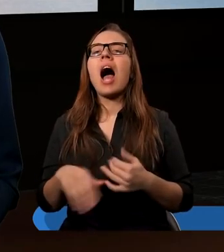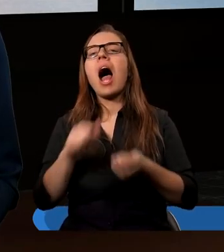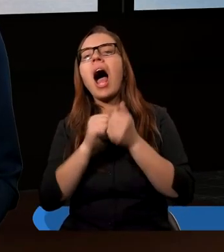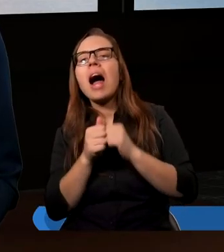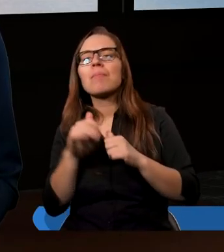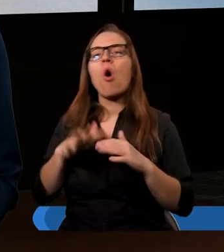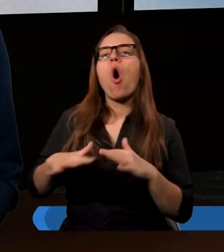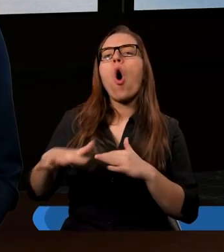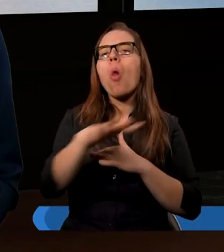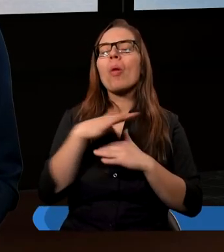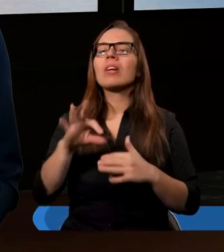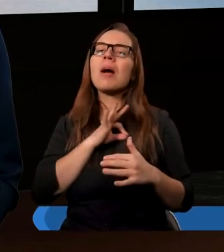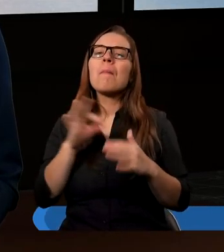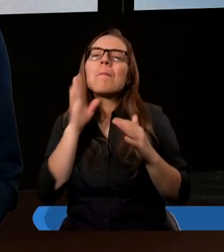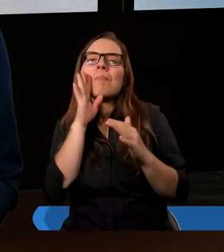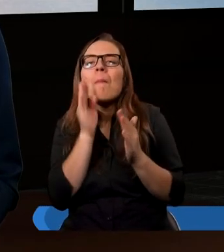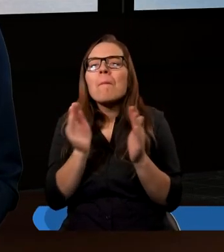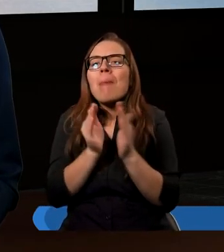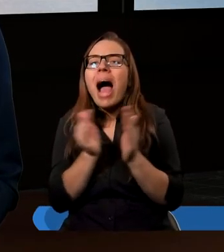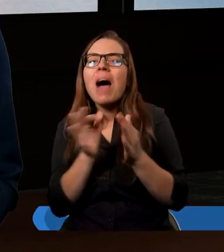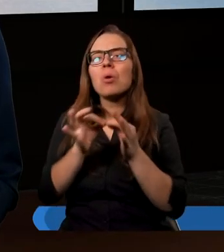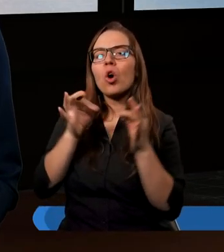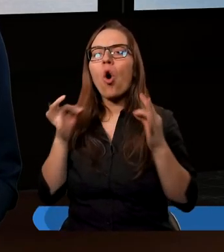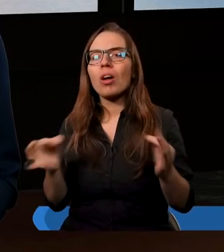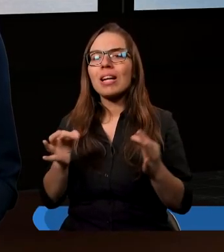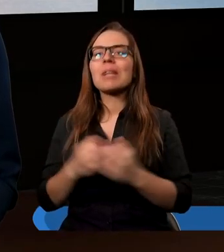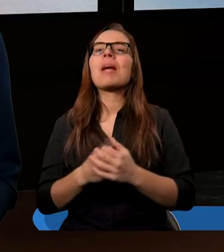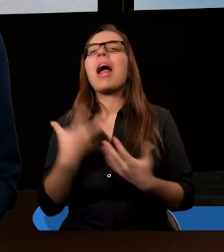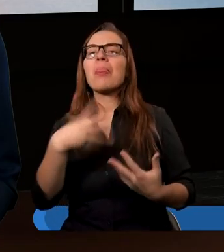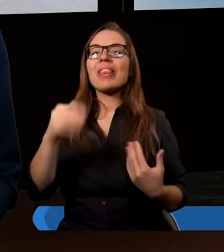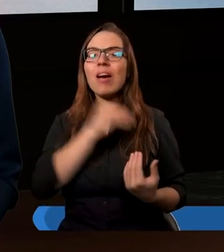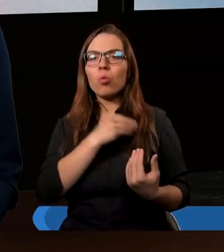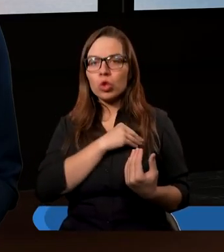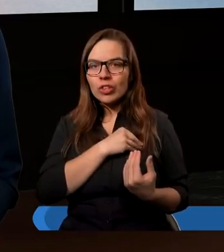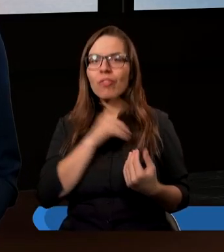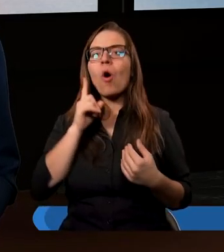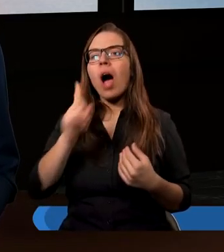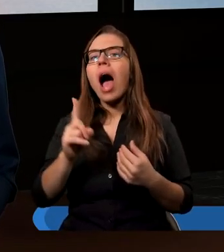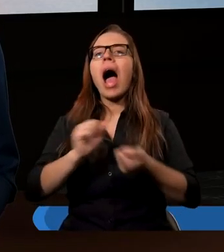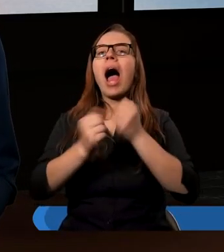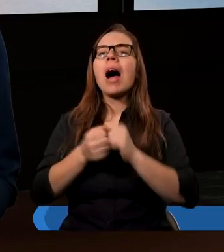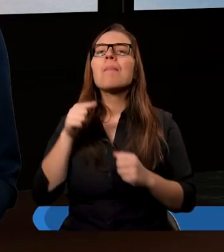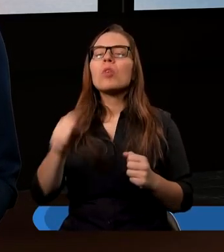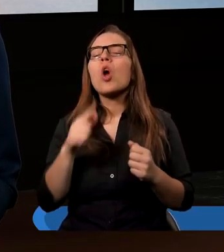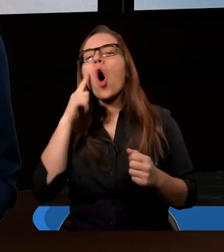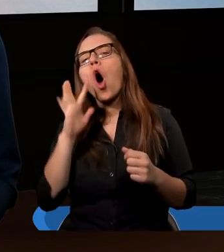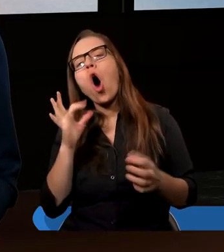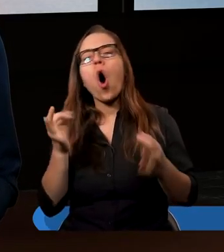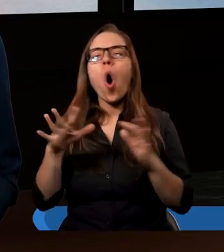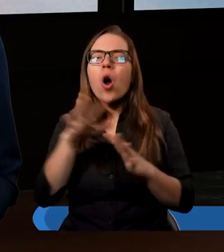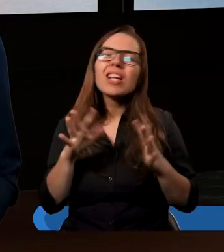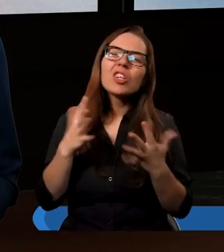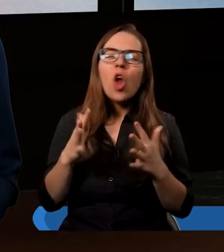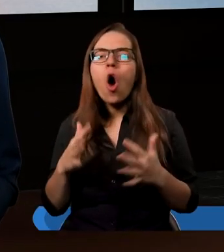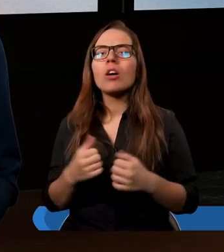otoczeniem, albo małym rozmiarem nieuczciwości, albo tym, że okoliczności są takie.